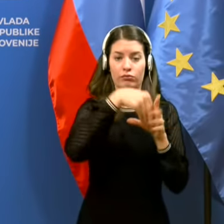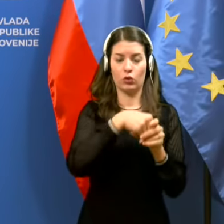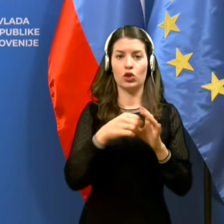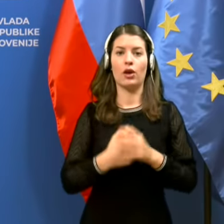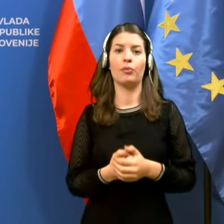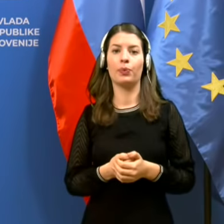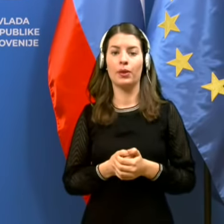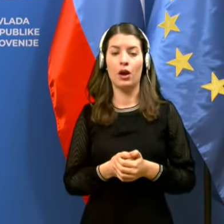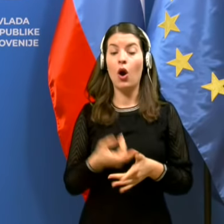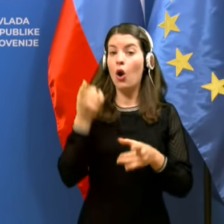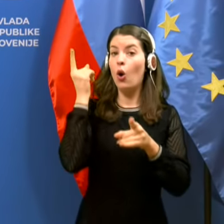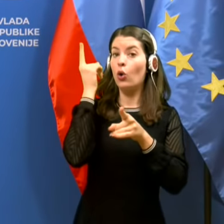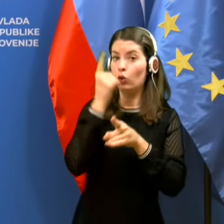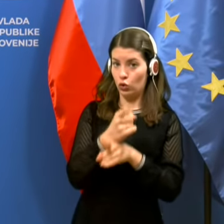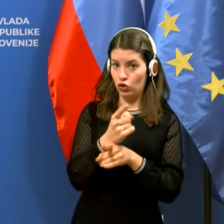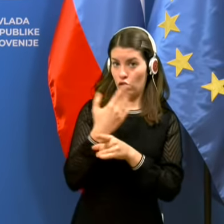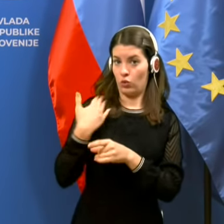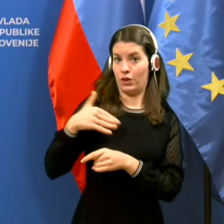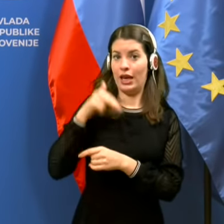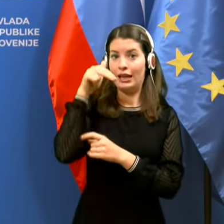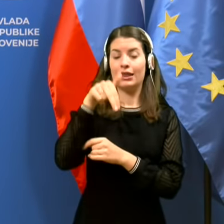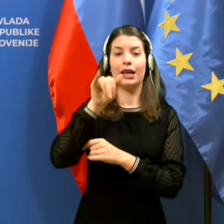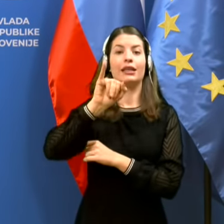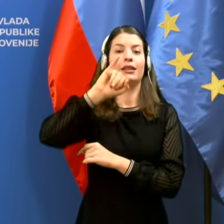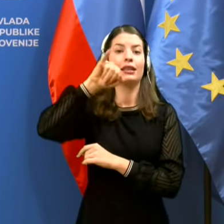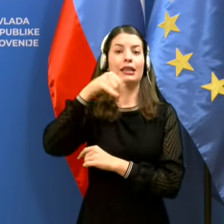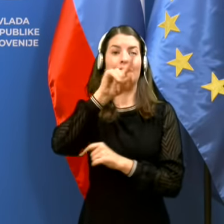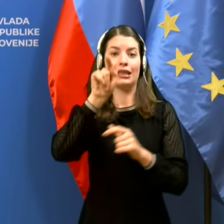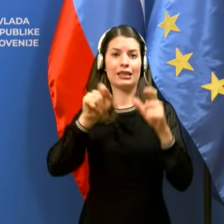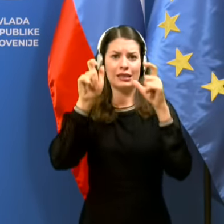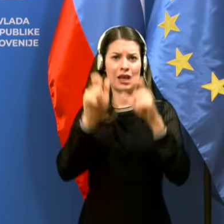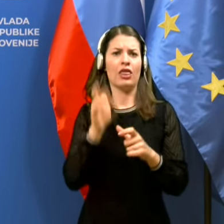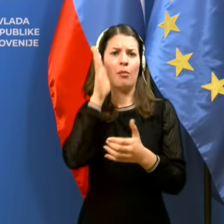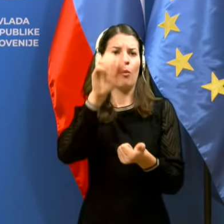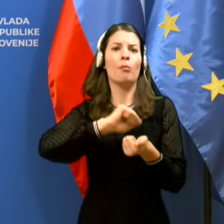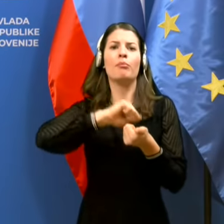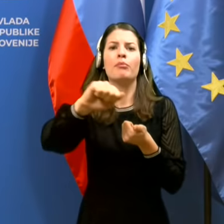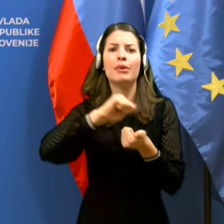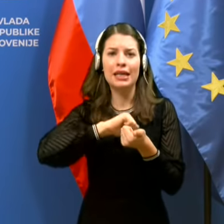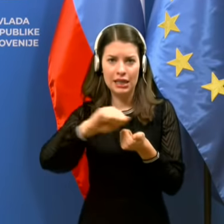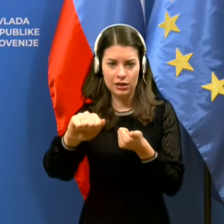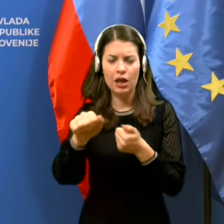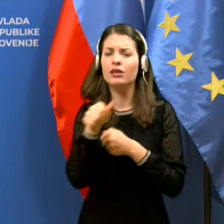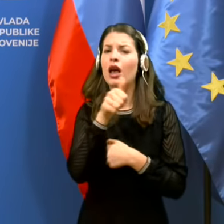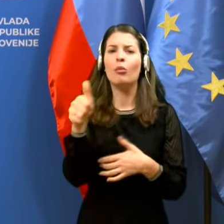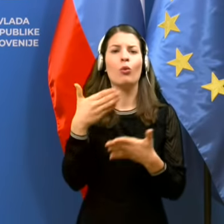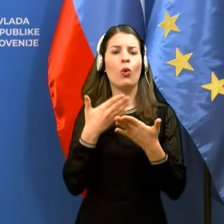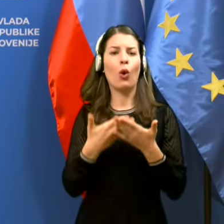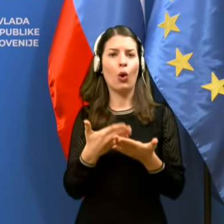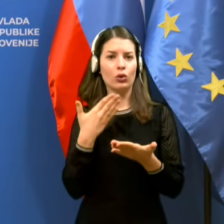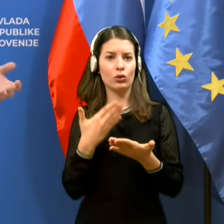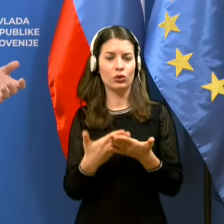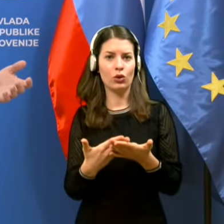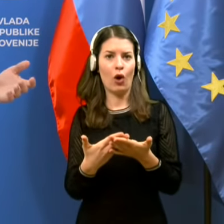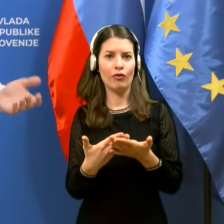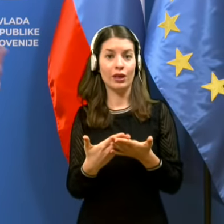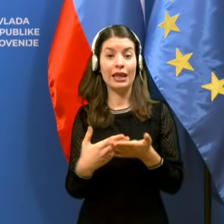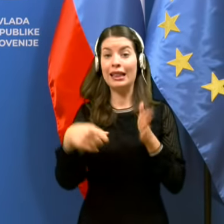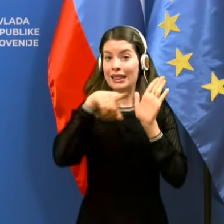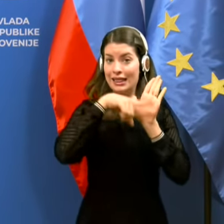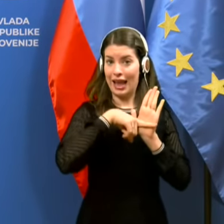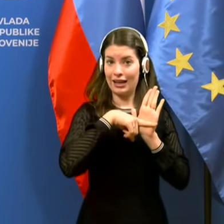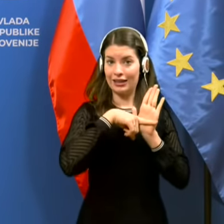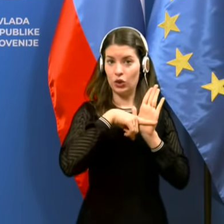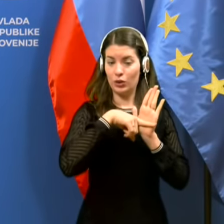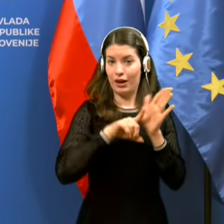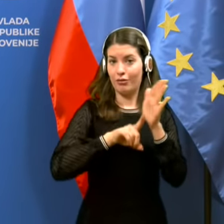Odločitev, ne, NJZ-ja, da se neki briše samo na podlagi v resnici negativnega izvida, ki ga